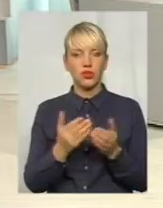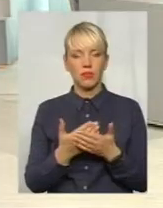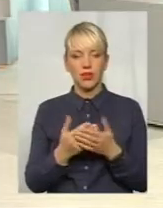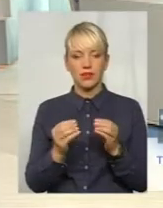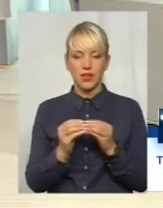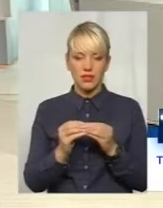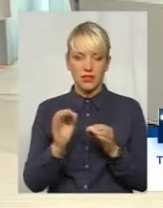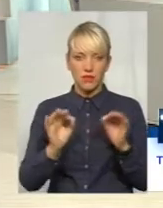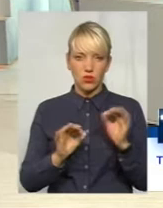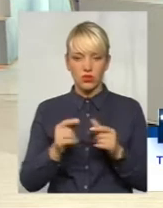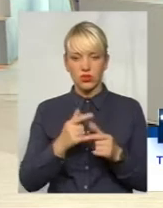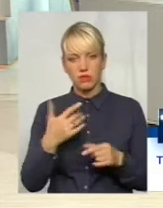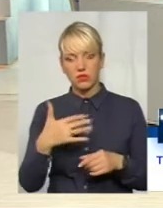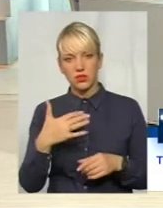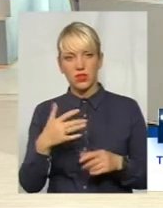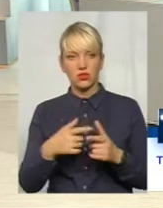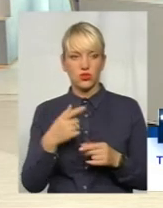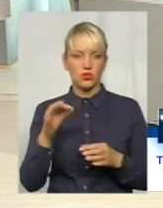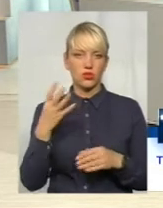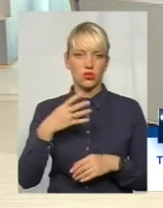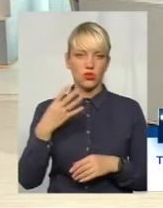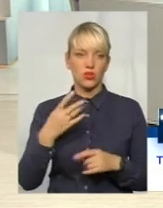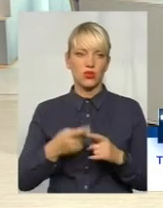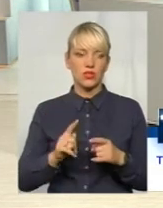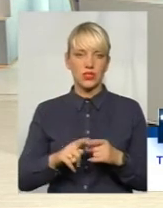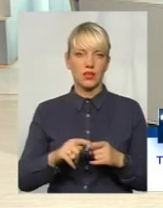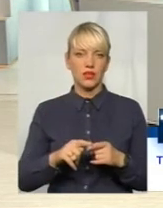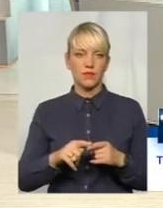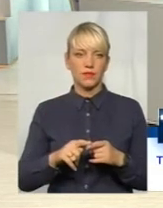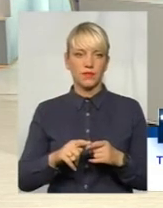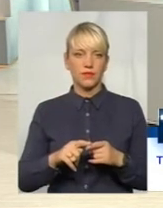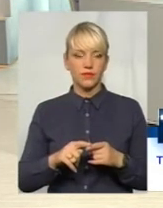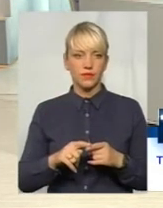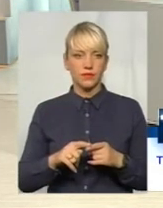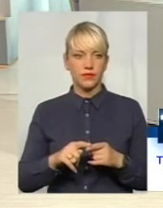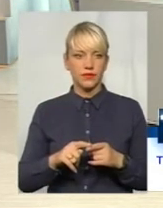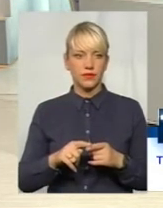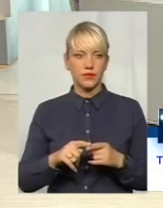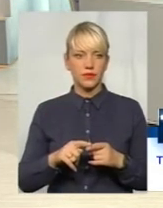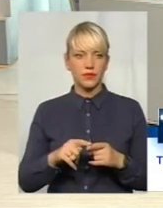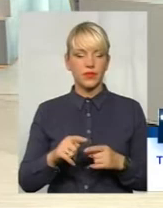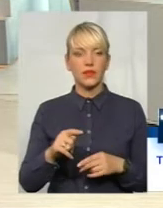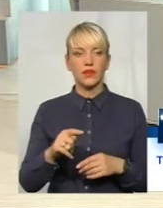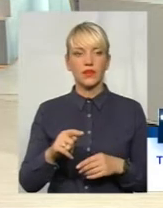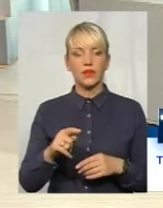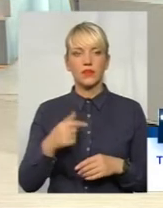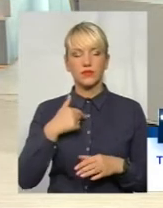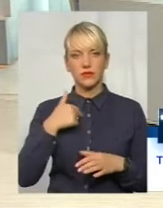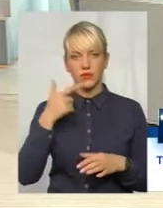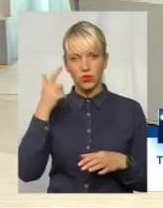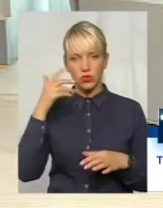-40 дітей наших – це зона ризику? Так. І це взагалі, я вважаю, розумієте, це зона